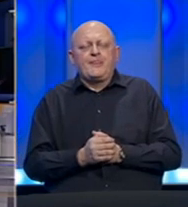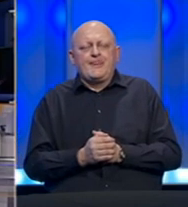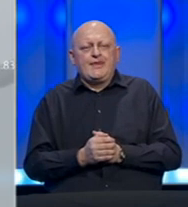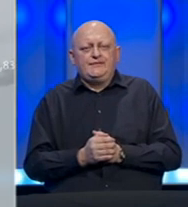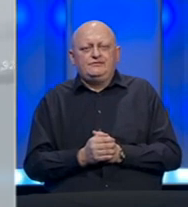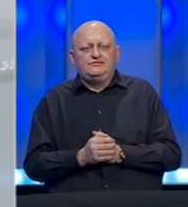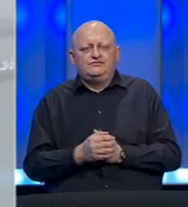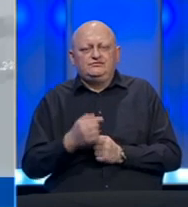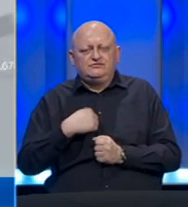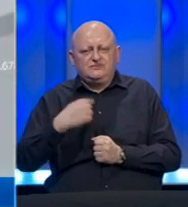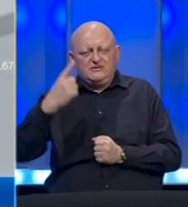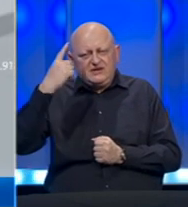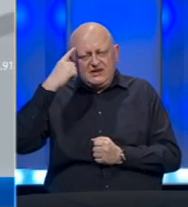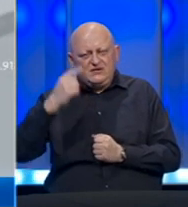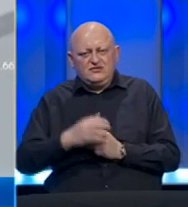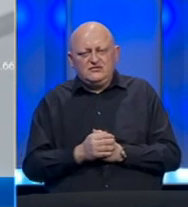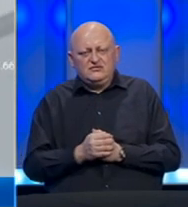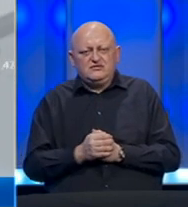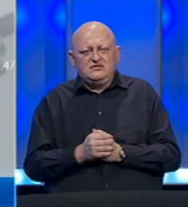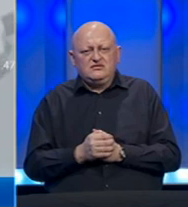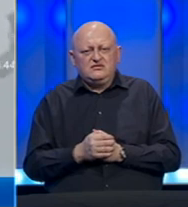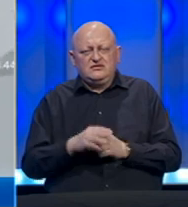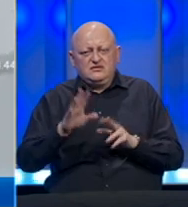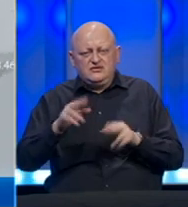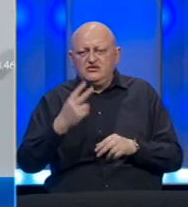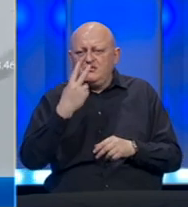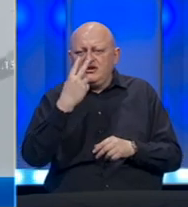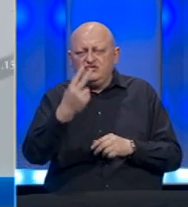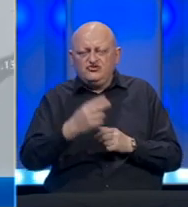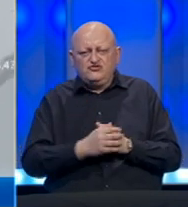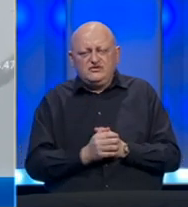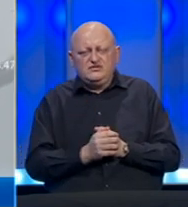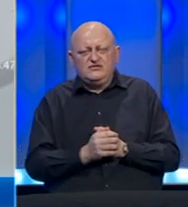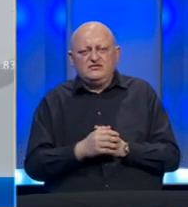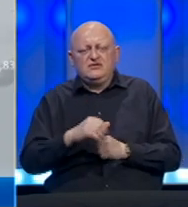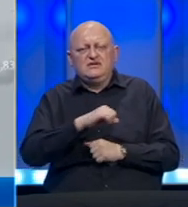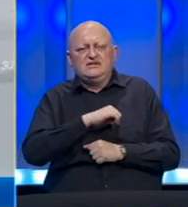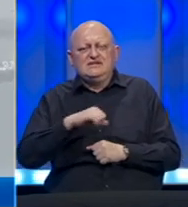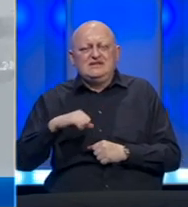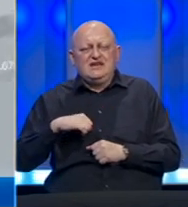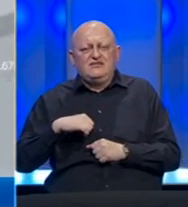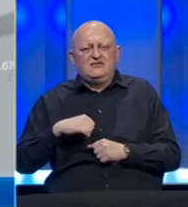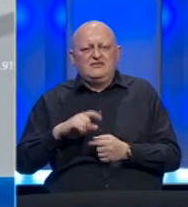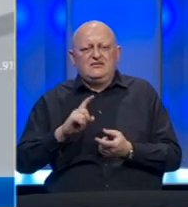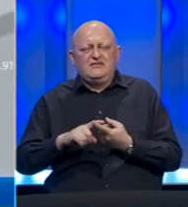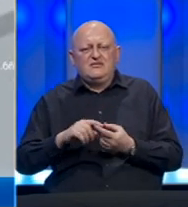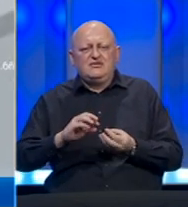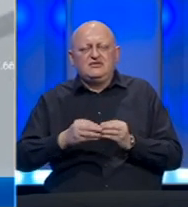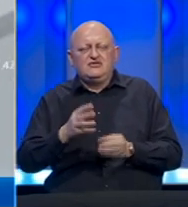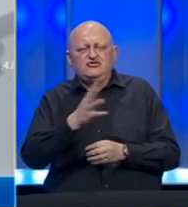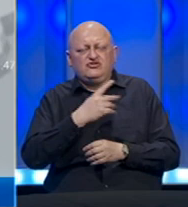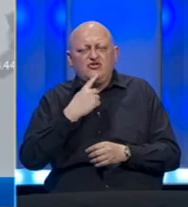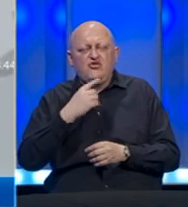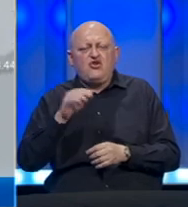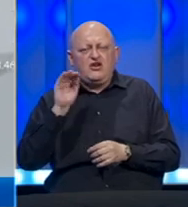Ja mislim, imajući u vidu i od samog Federalnog kriznog štaba koji